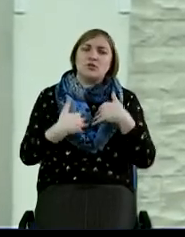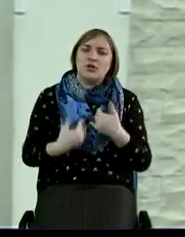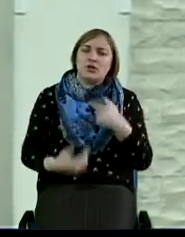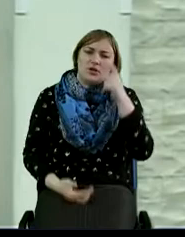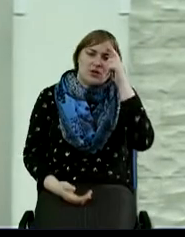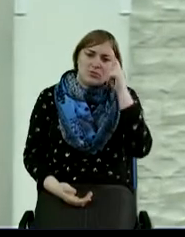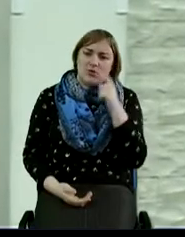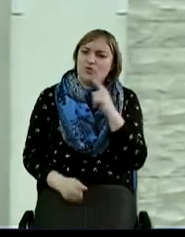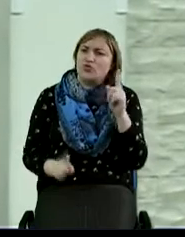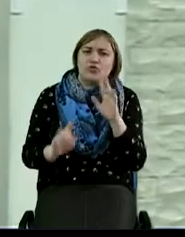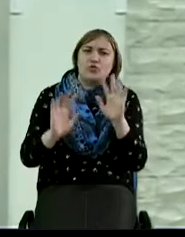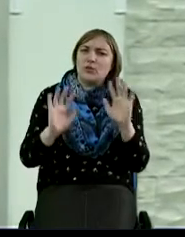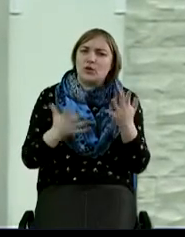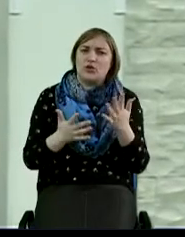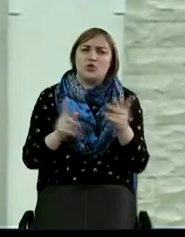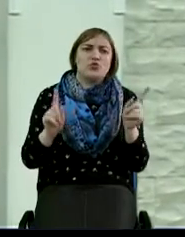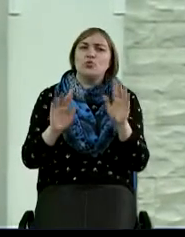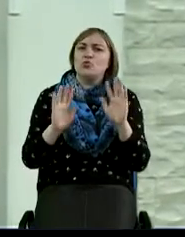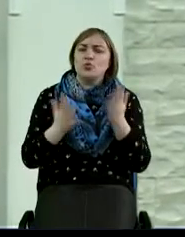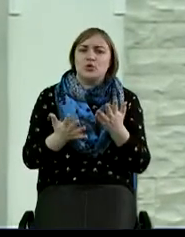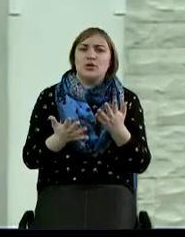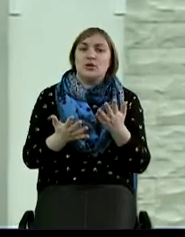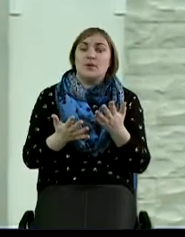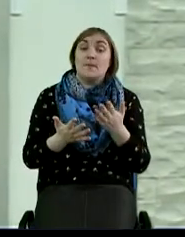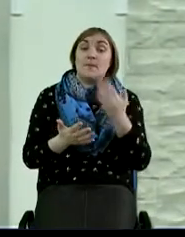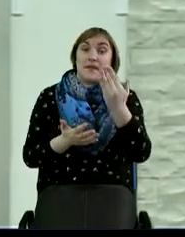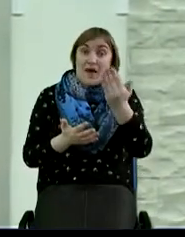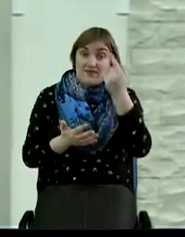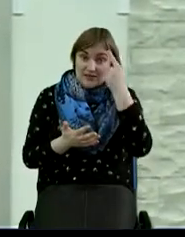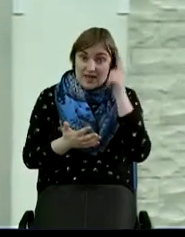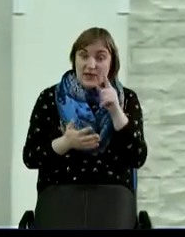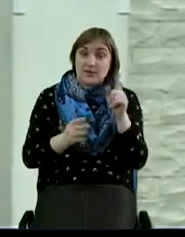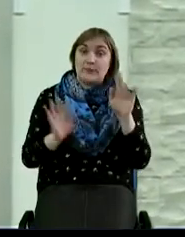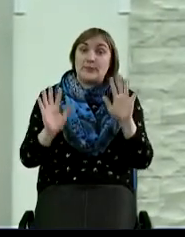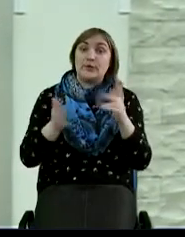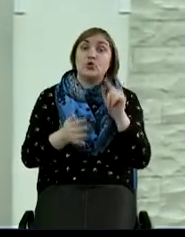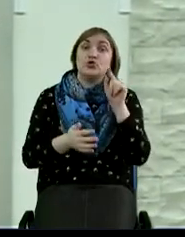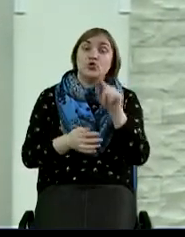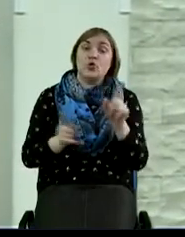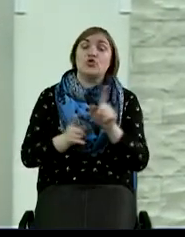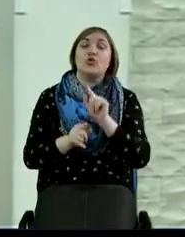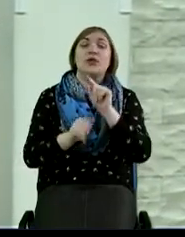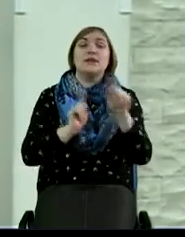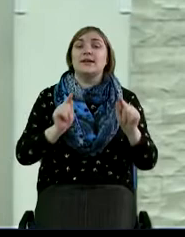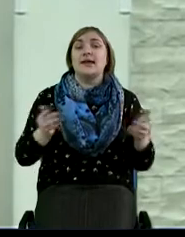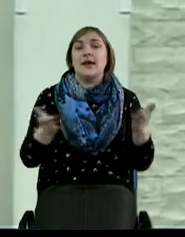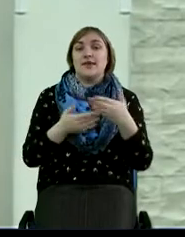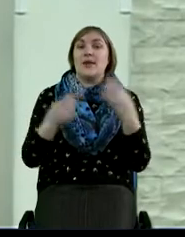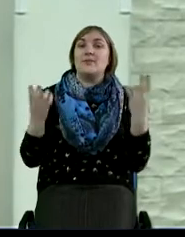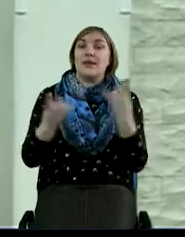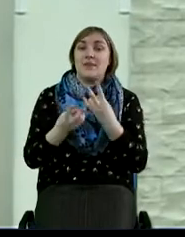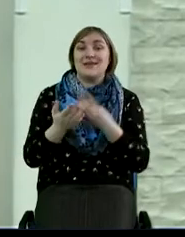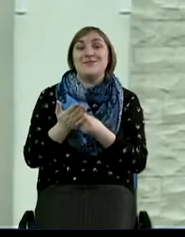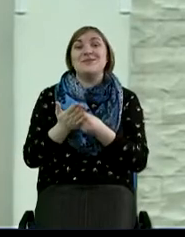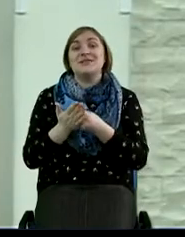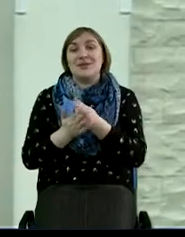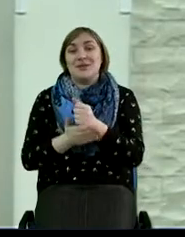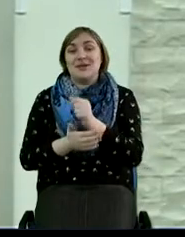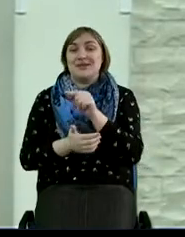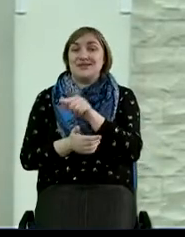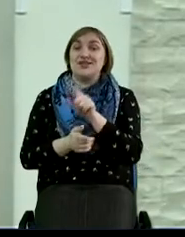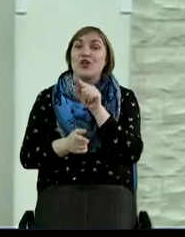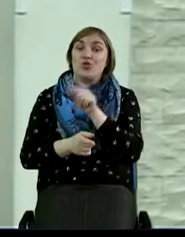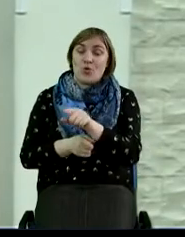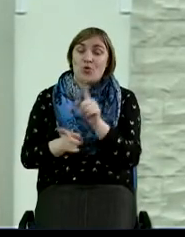понимать, что же произошло, что случилось. А вы знаете, происходит то, что иногда нам необходимо заплатить за то, что мы